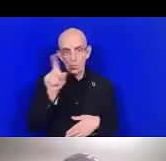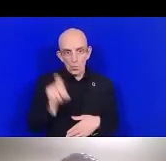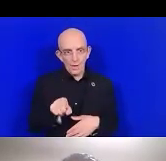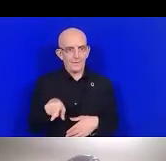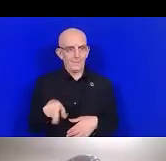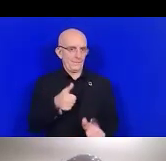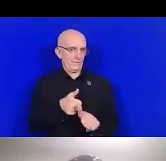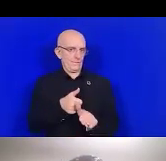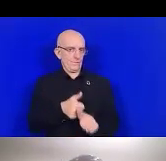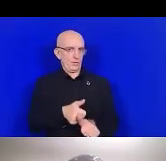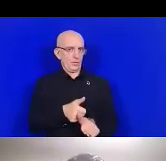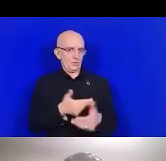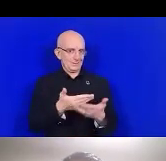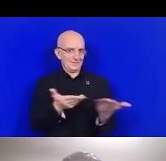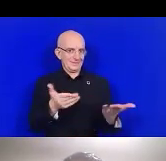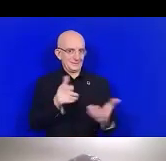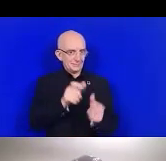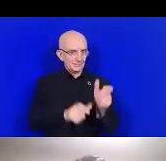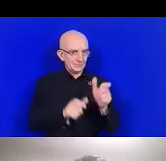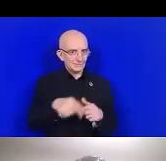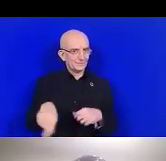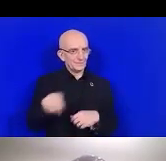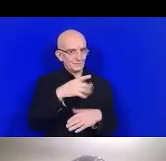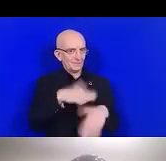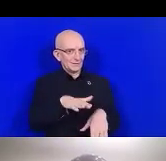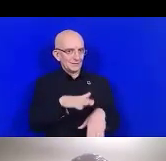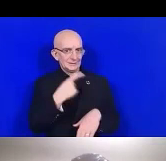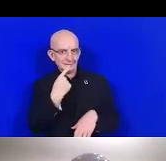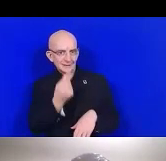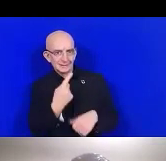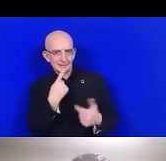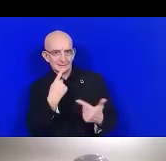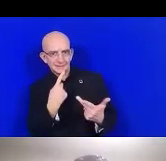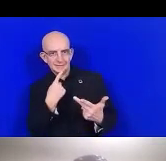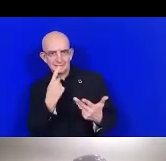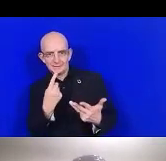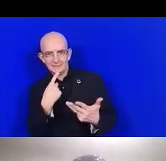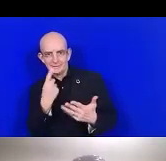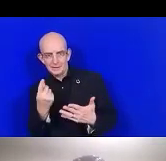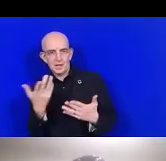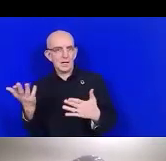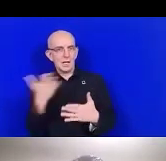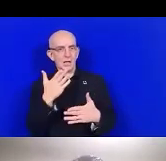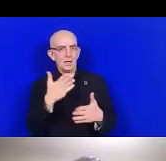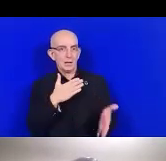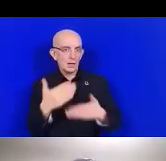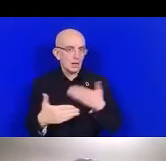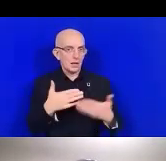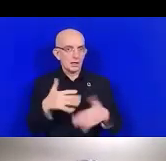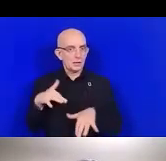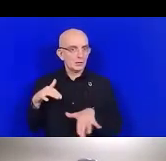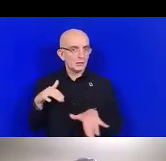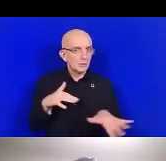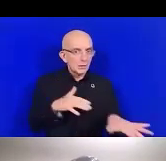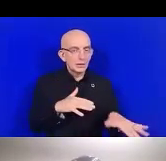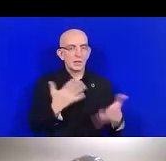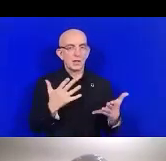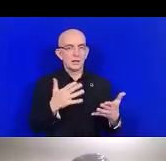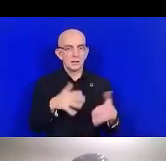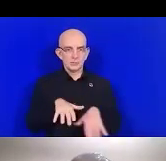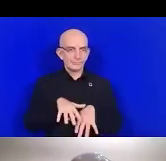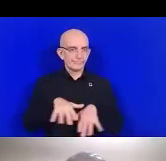On parle du travail à mener dans différents lieux, que ce soit au niveau des communautés ou à la maison.